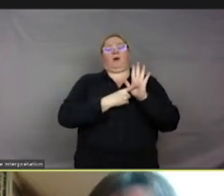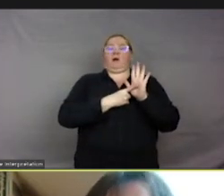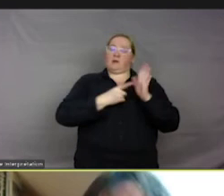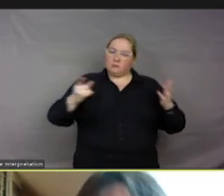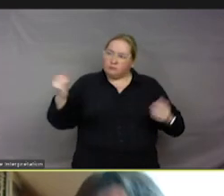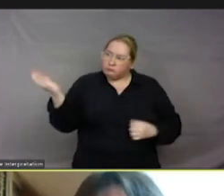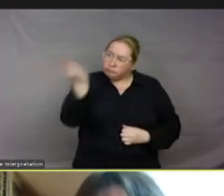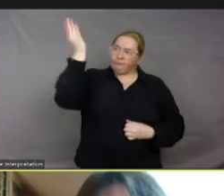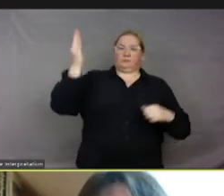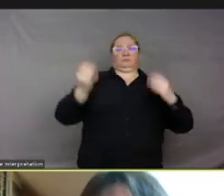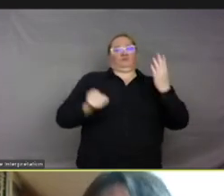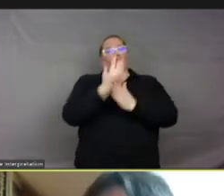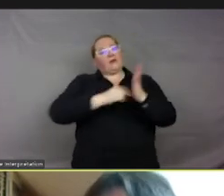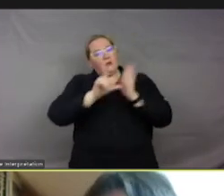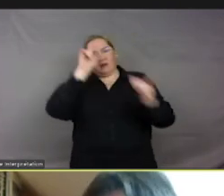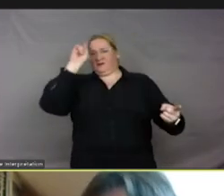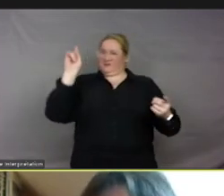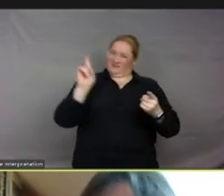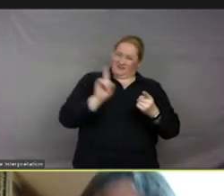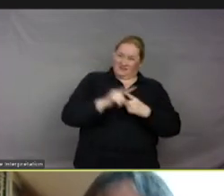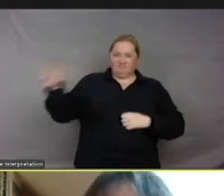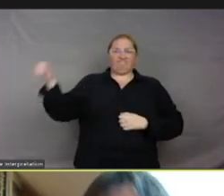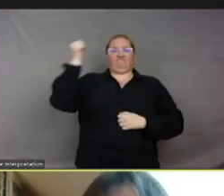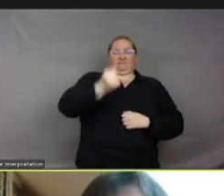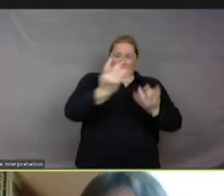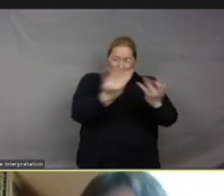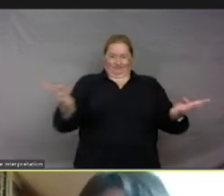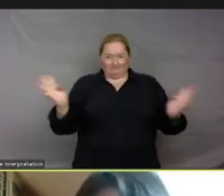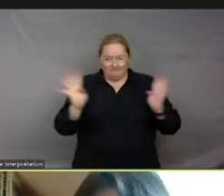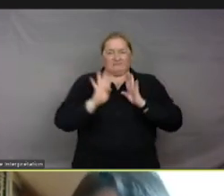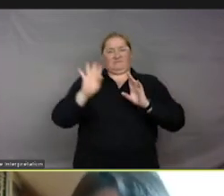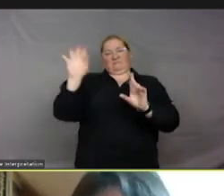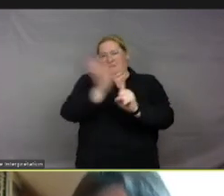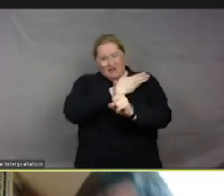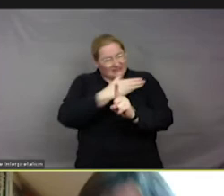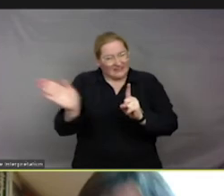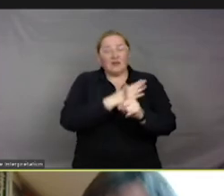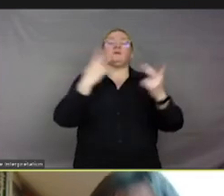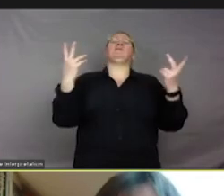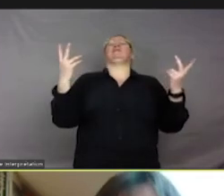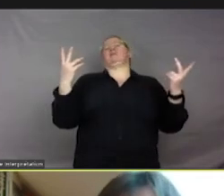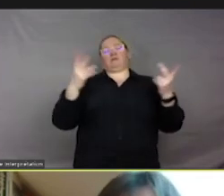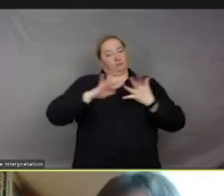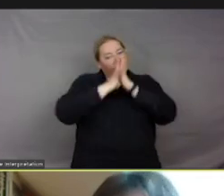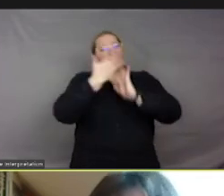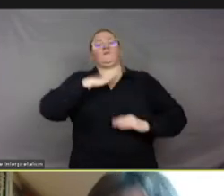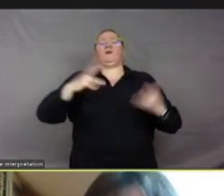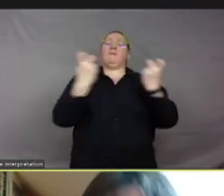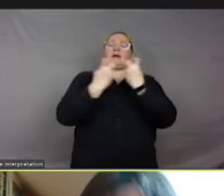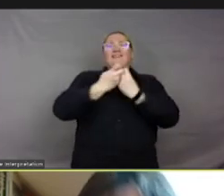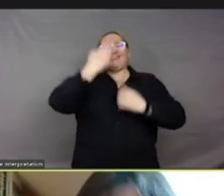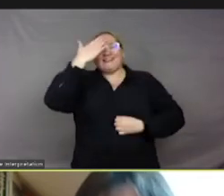nouvelles lois sur la captivité, sur les maltraitances dans les delphinariums, dans les